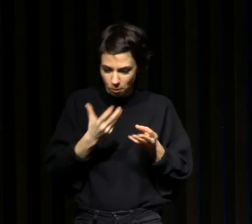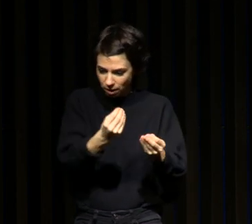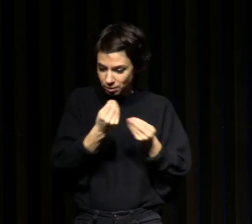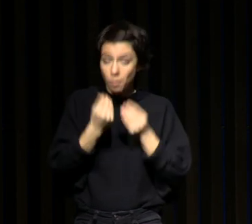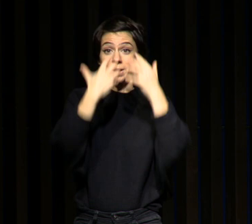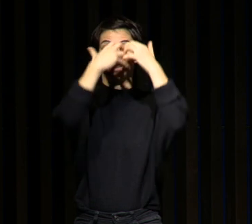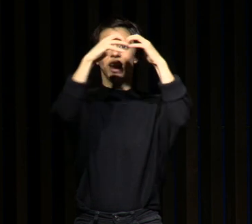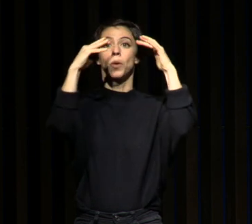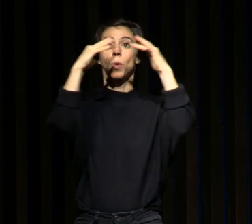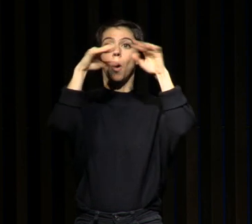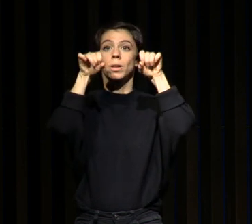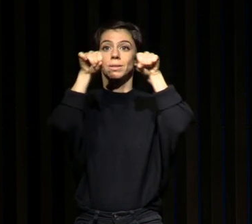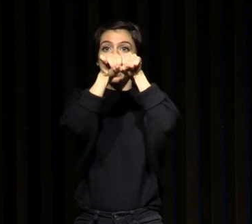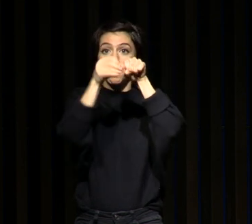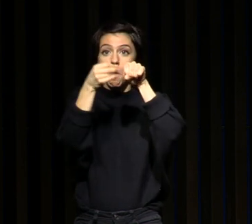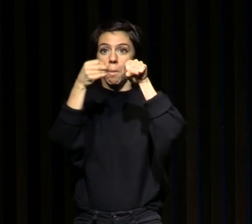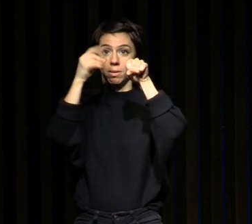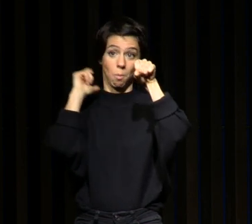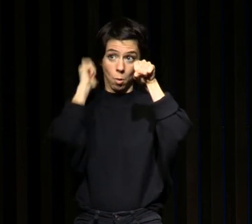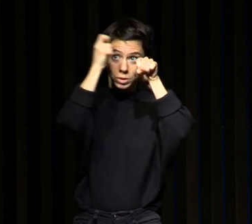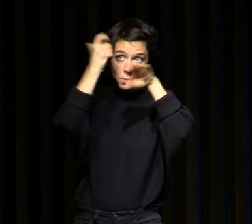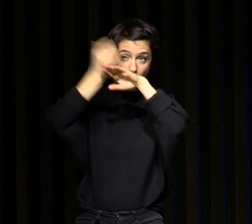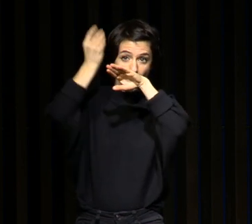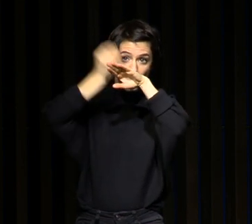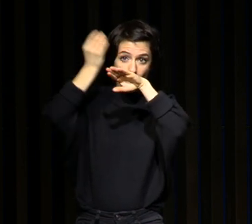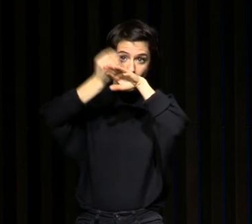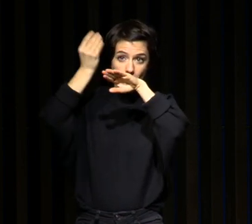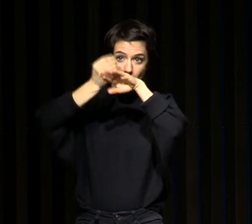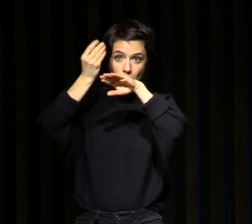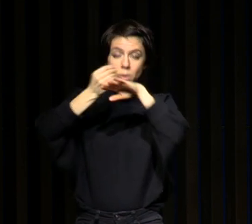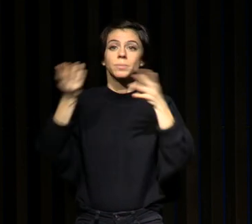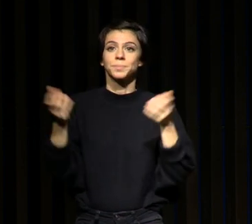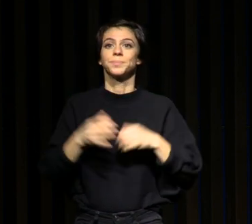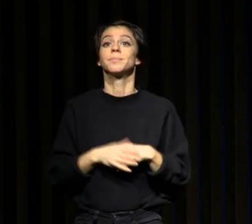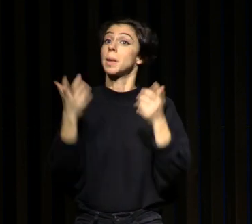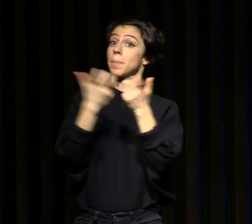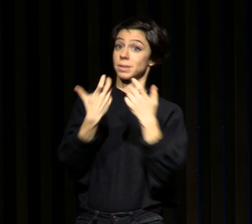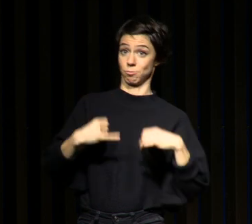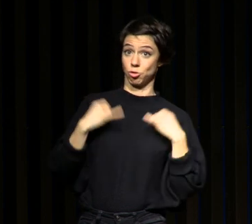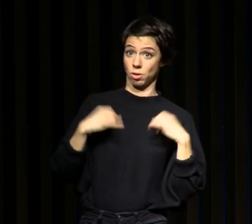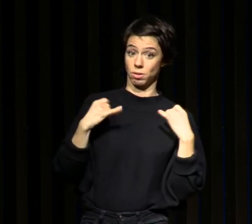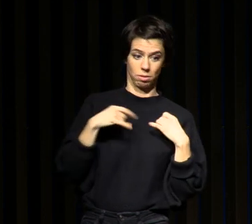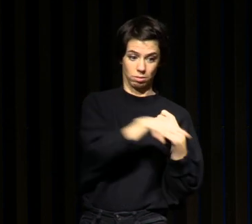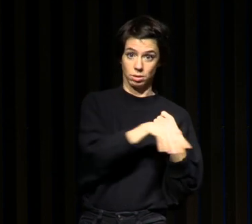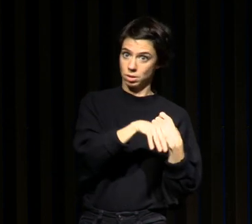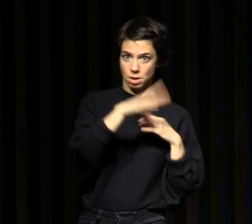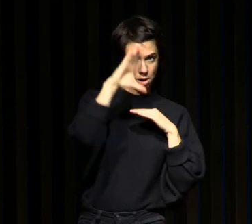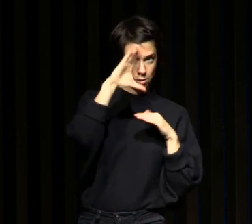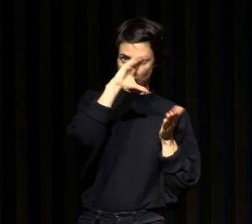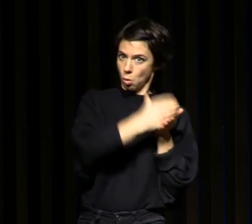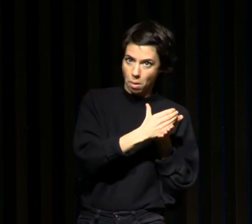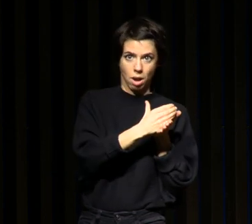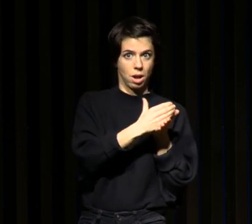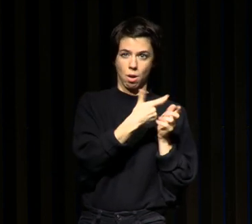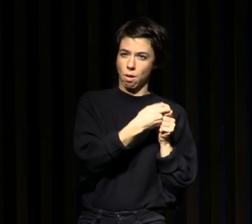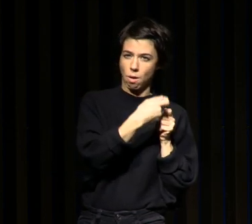servir à programmer des apprentissages. Et donc, quand on est jeune, on a tendance à faire énormément de sommeil, en particulier énormément de